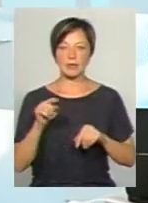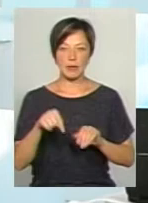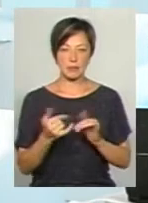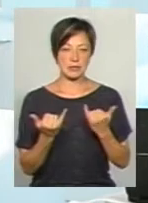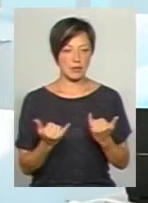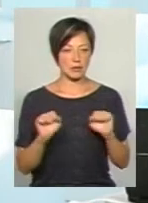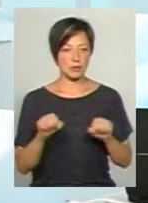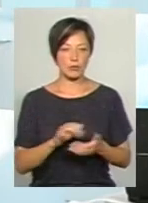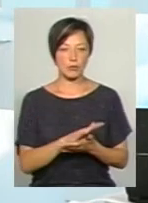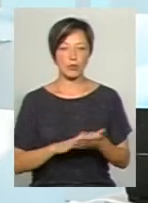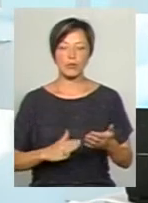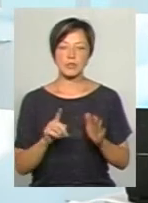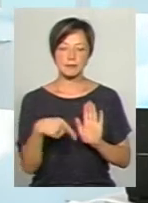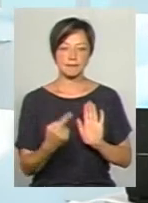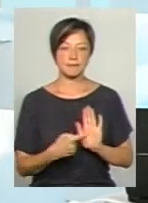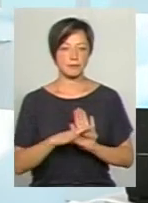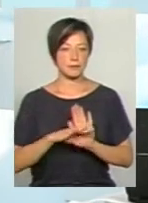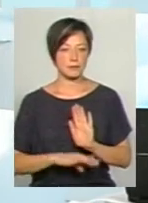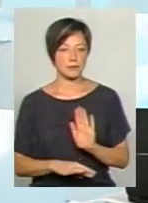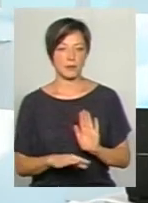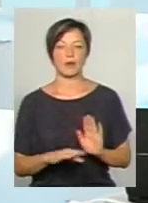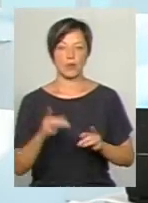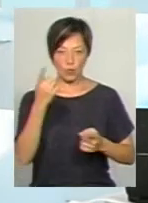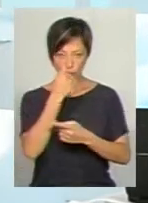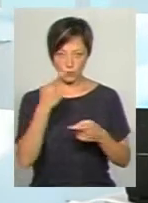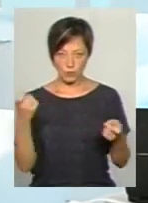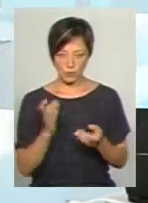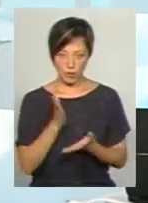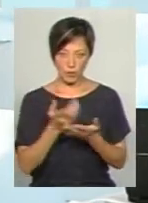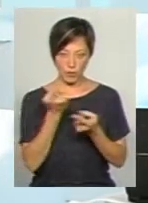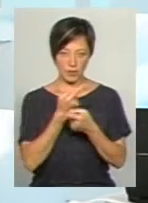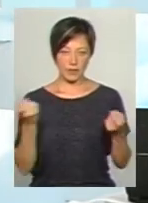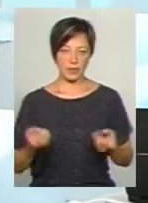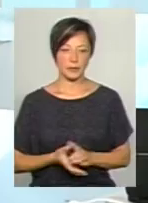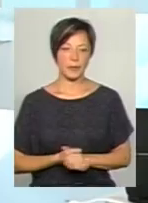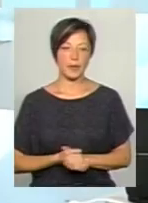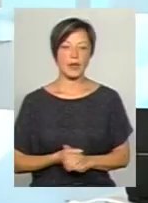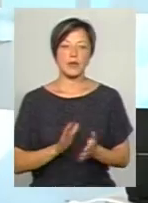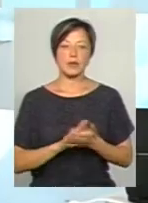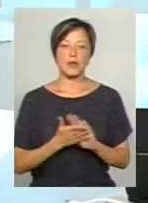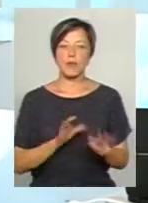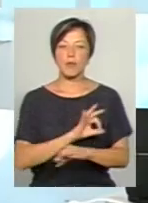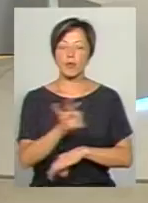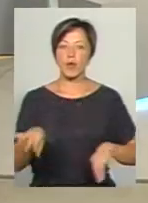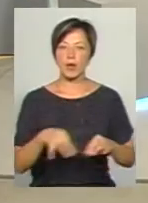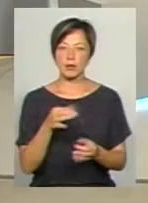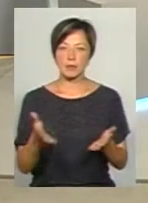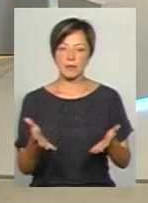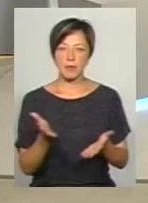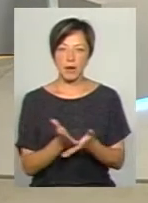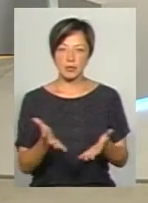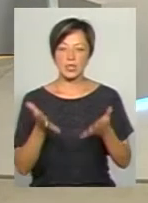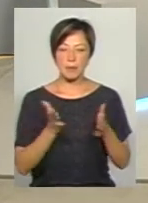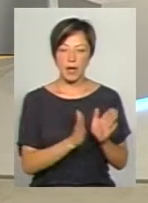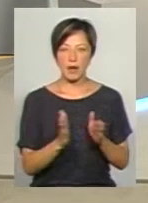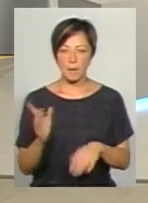ви і зараз можете продовжити ставити свої запитання, ми озвучимо їх у прямому ефірі. За умовами проєкту ми маємо чіткий регламент